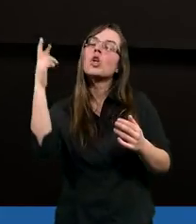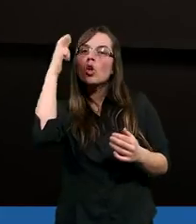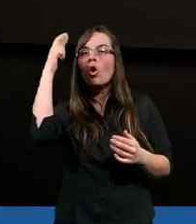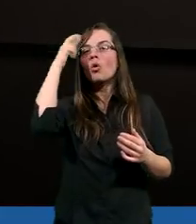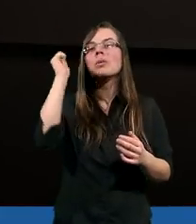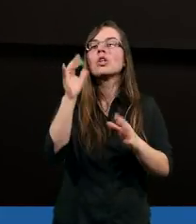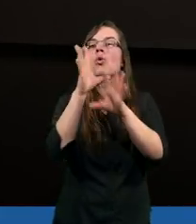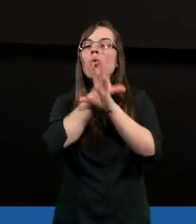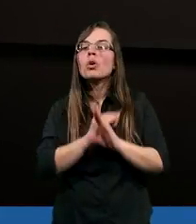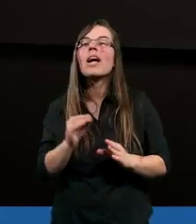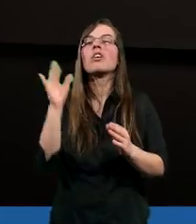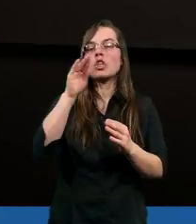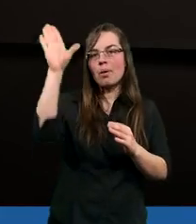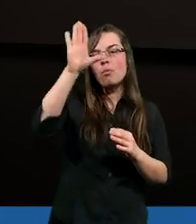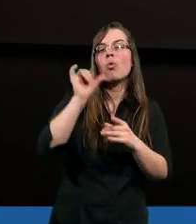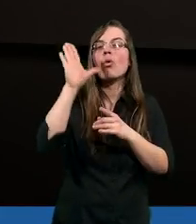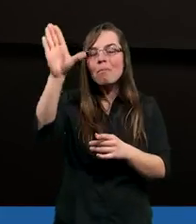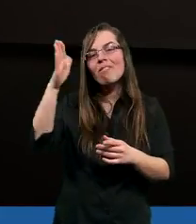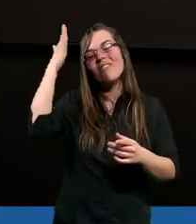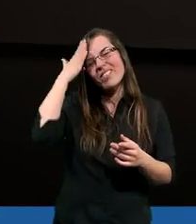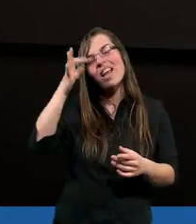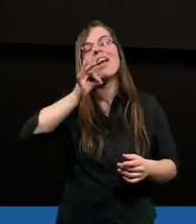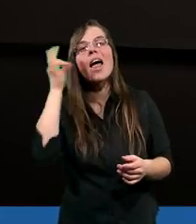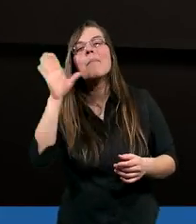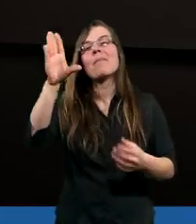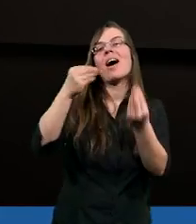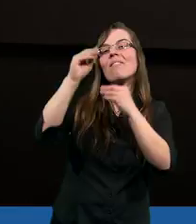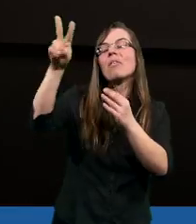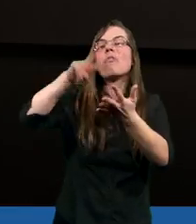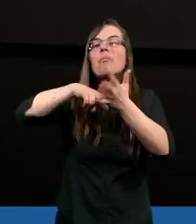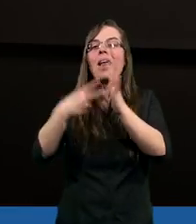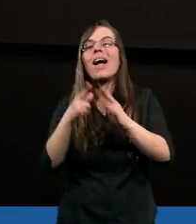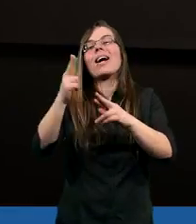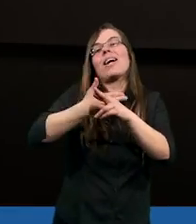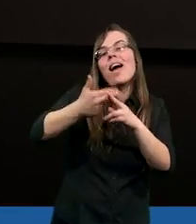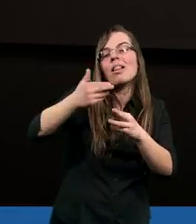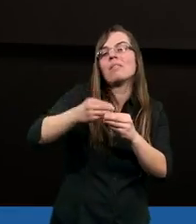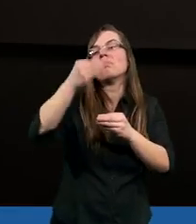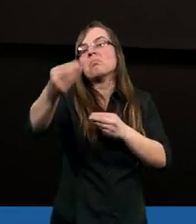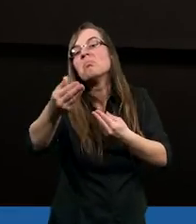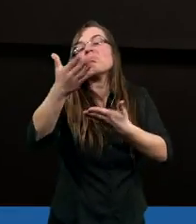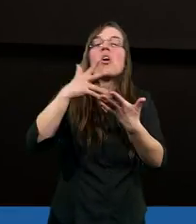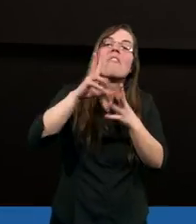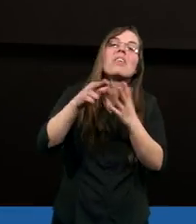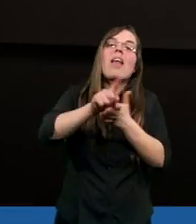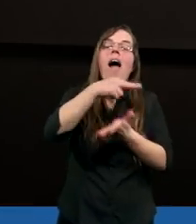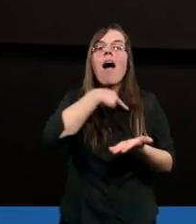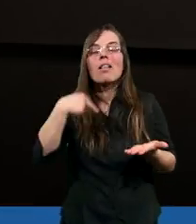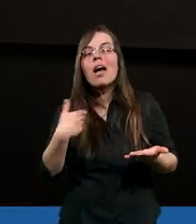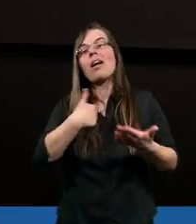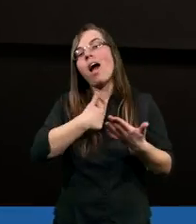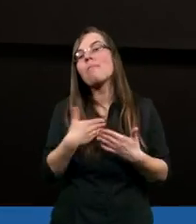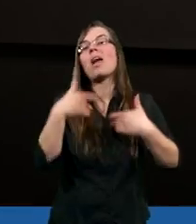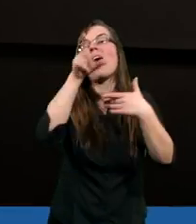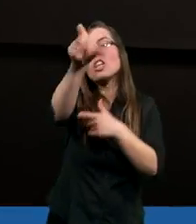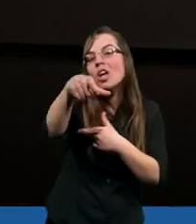zrozumienie i uszanowanie, że Bóg wie więcej, Bóg wie lepiej, kiedy, co dla nas, dla mnie będzie